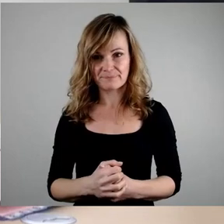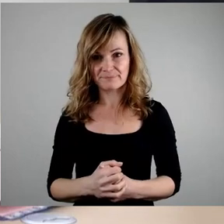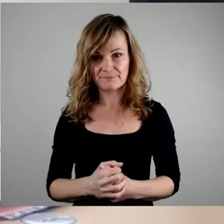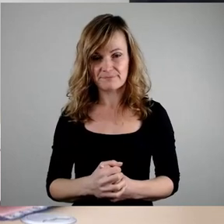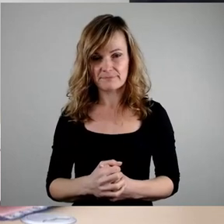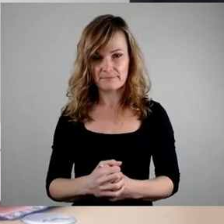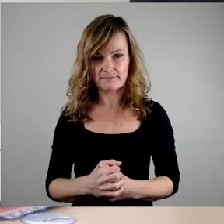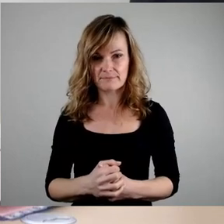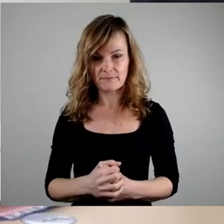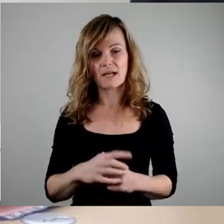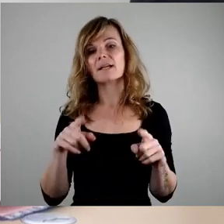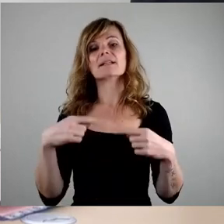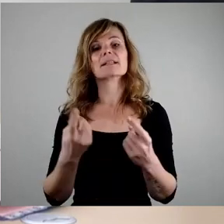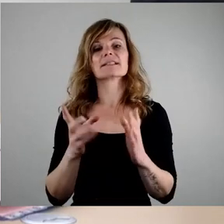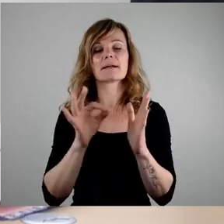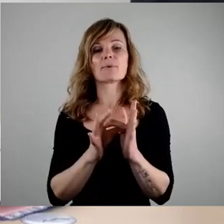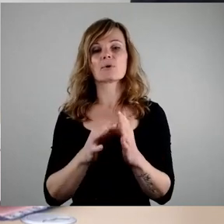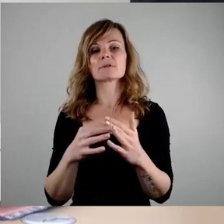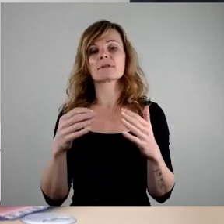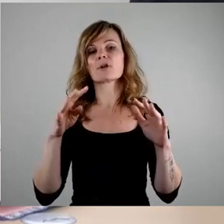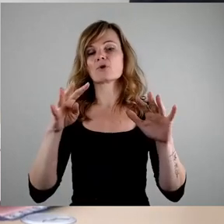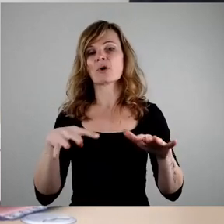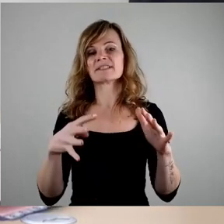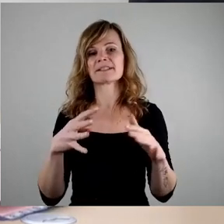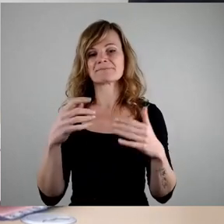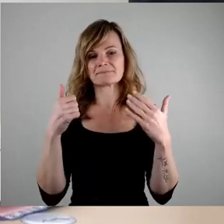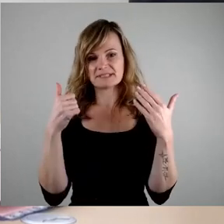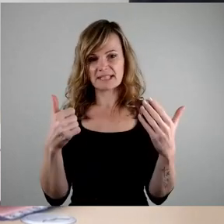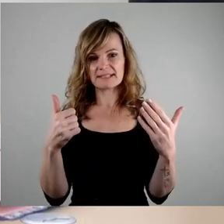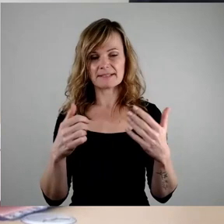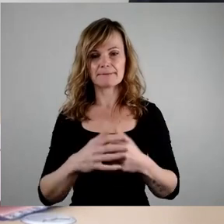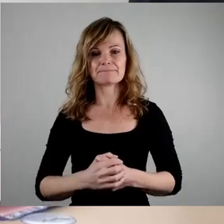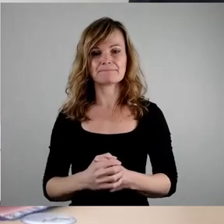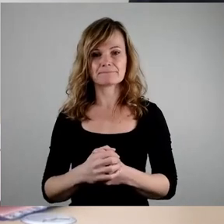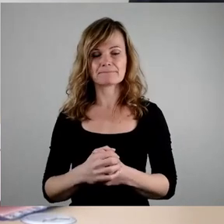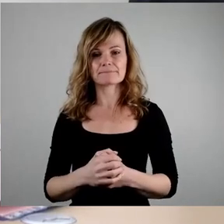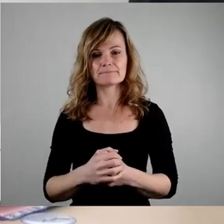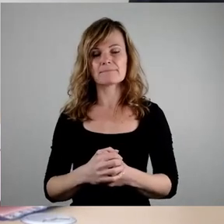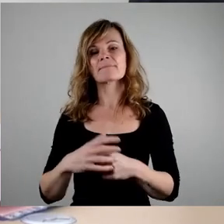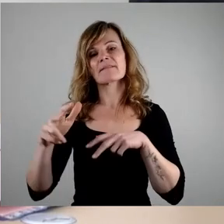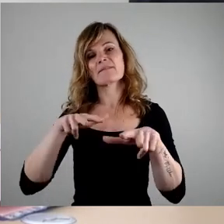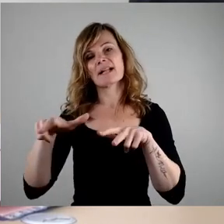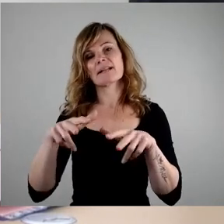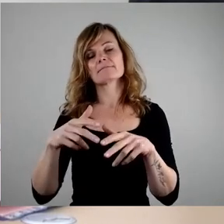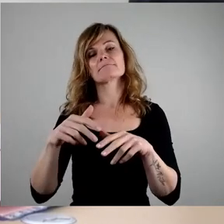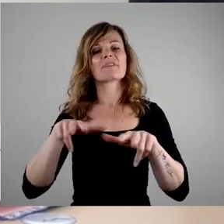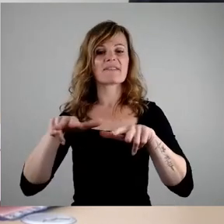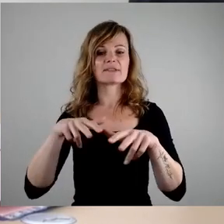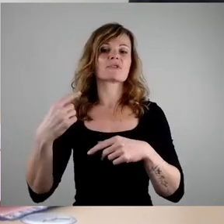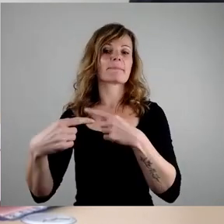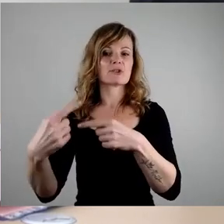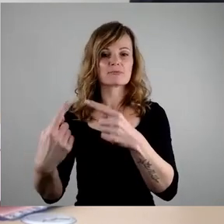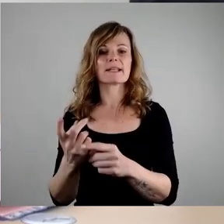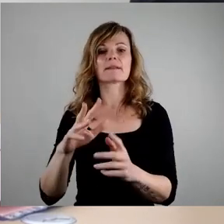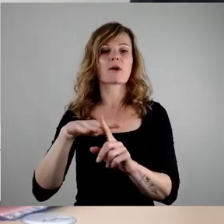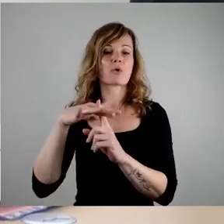Tagesordnungspunkt 19.6, hier geht es um effektives Verwaltungsmanagement